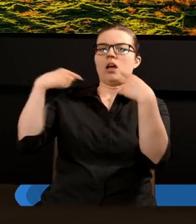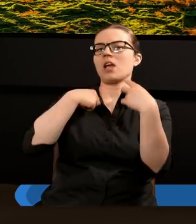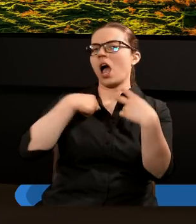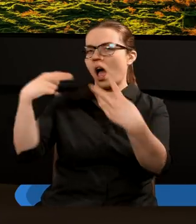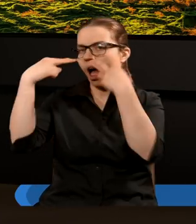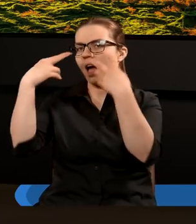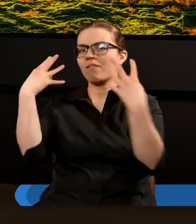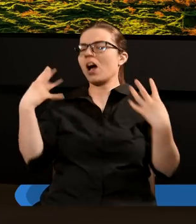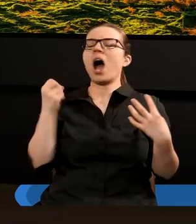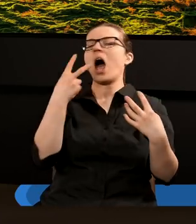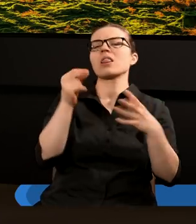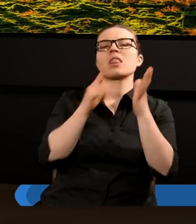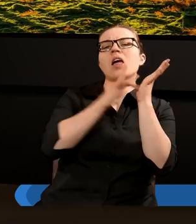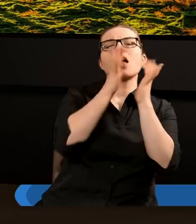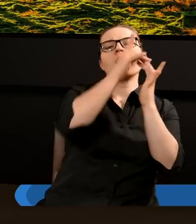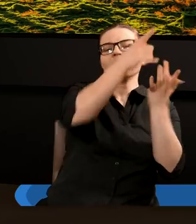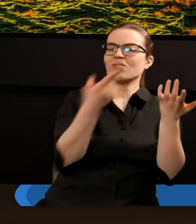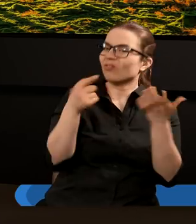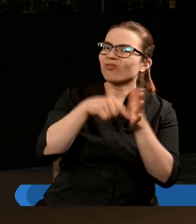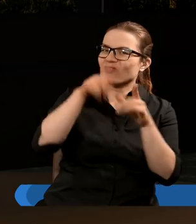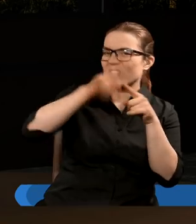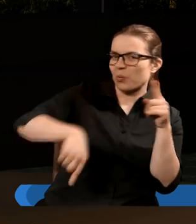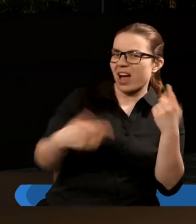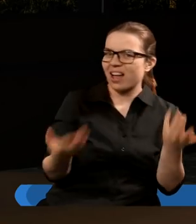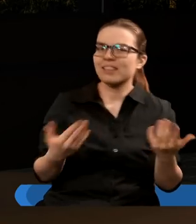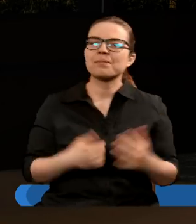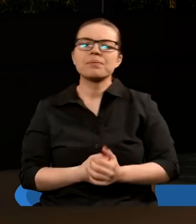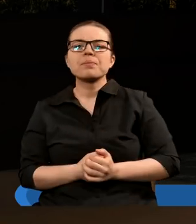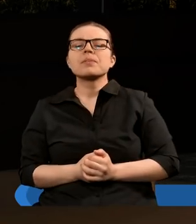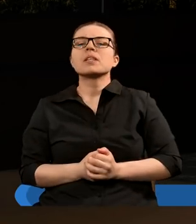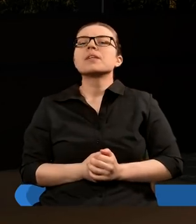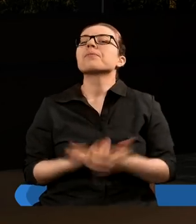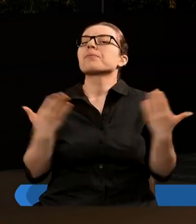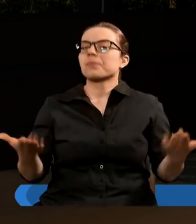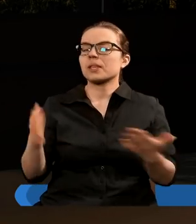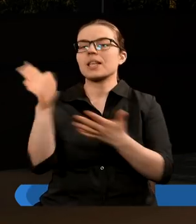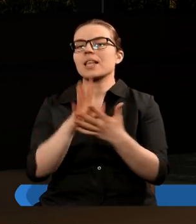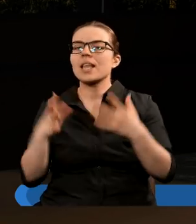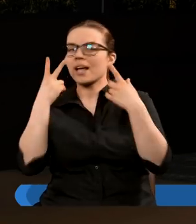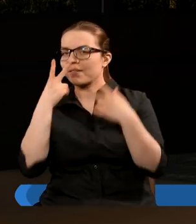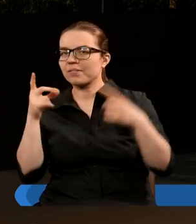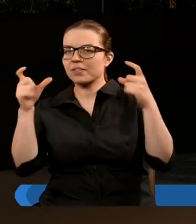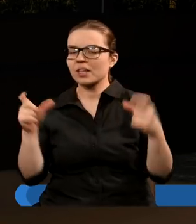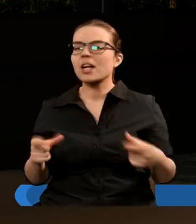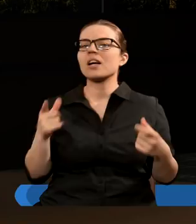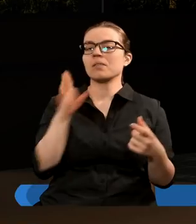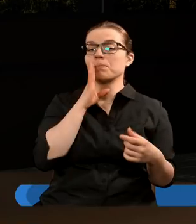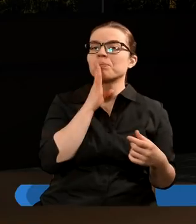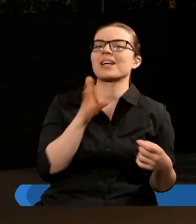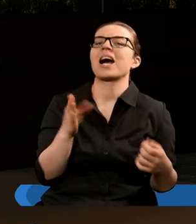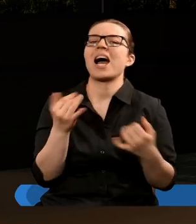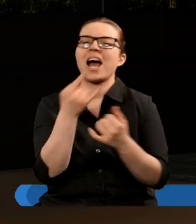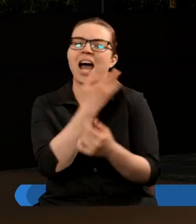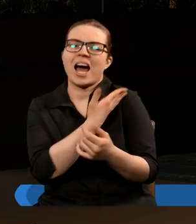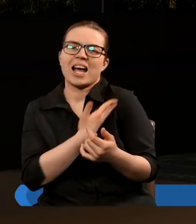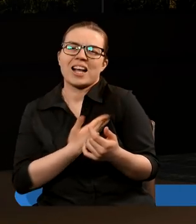Jezusa i na Jego zbawczą siłę. Widzimy tutaj w tym tekście, że ta została zadana śmiertelna rana, ale